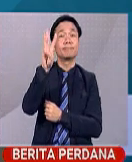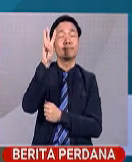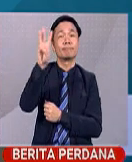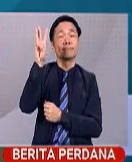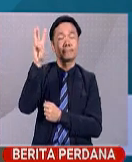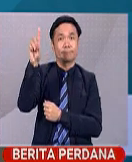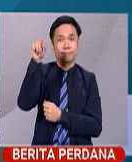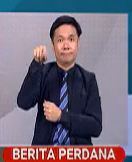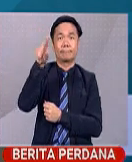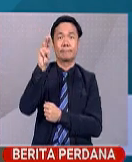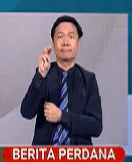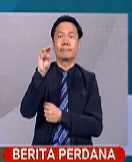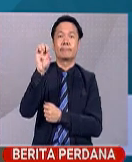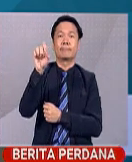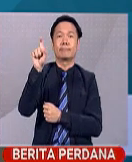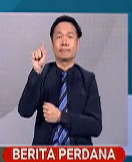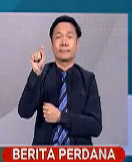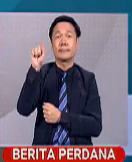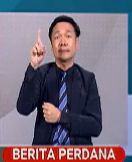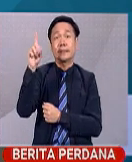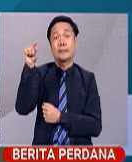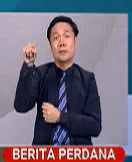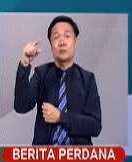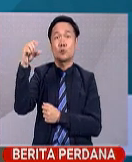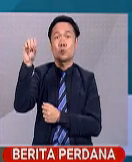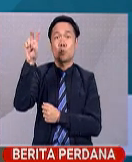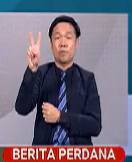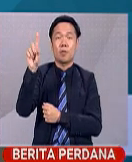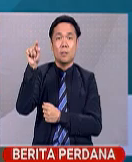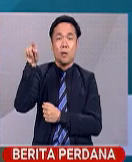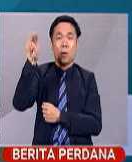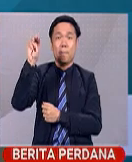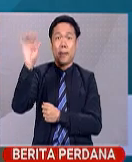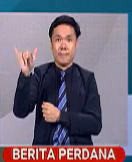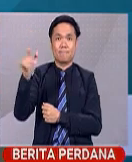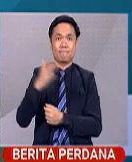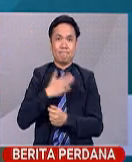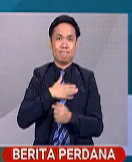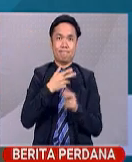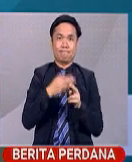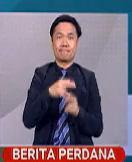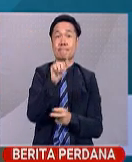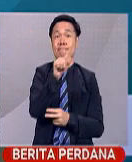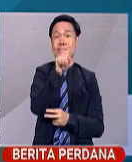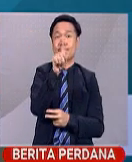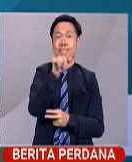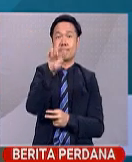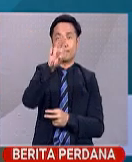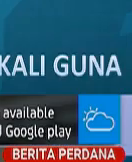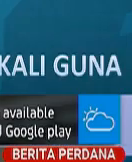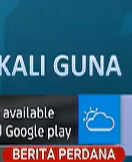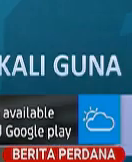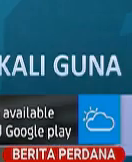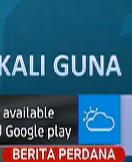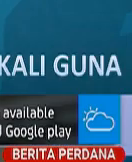www.metd.gov.my. Saya Azira Samsuddin, Assalamualaikum. Terima